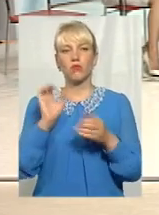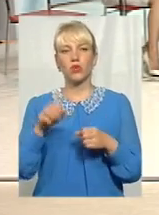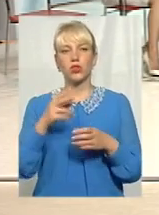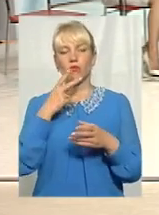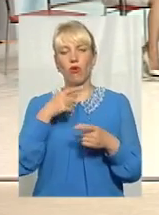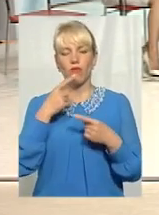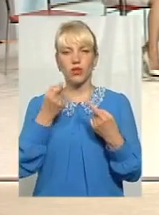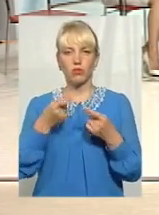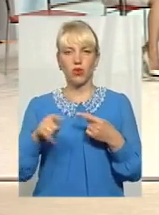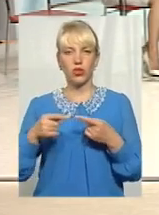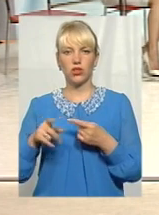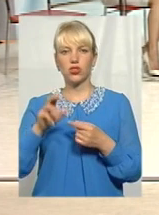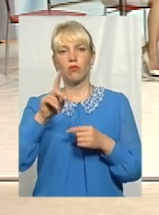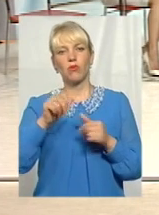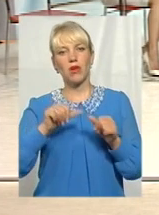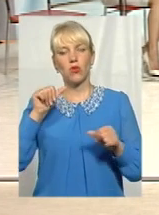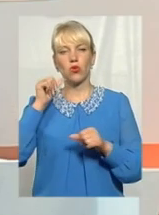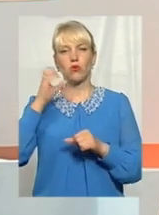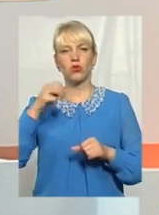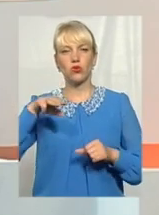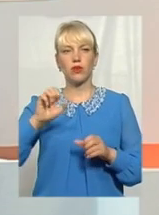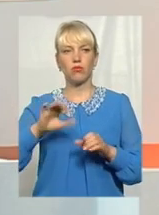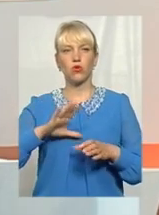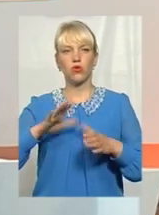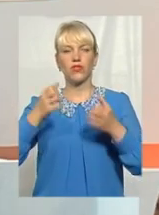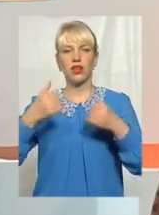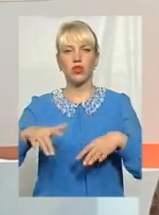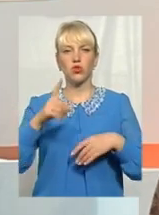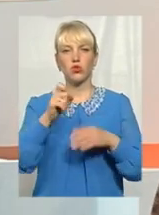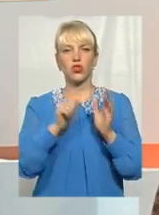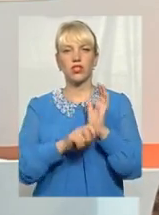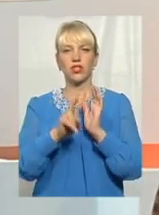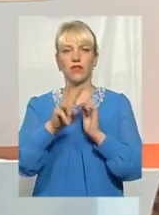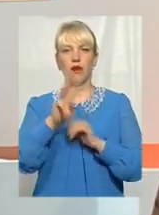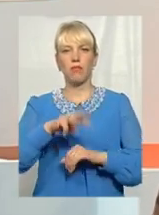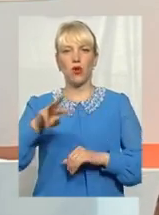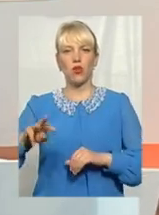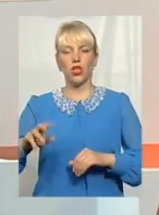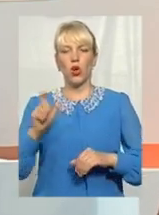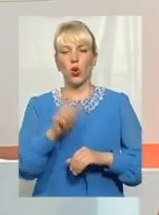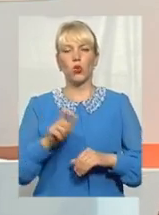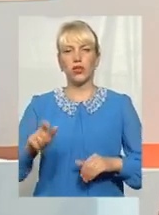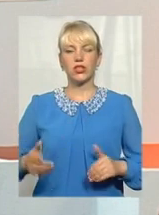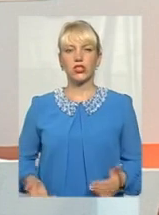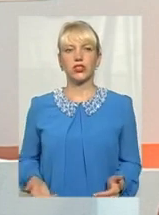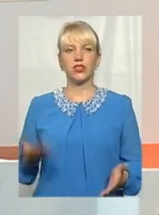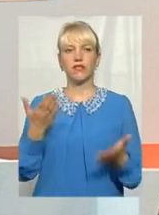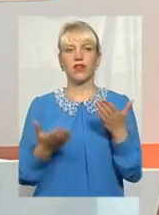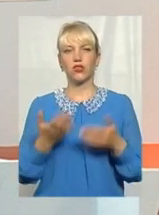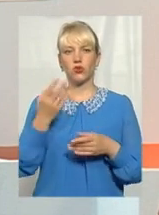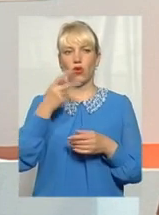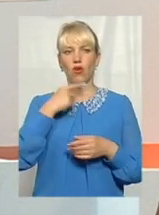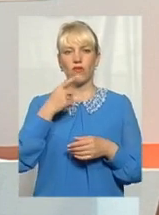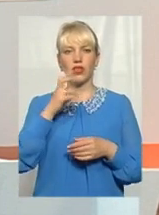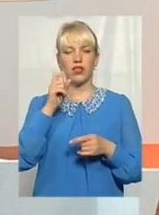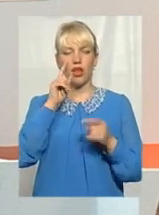по-іншому, за минуле століття було втрачено 162 мільйони людських життів. І якщо ми говоримо на орієнтир